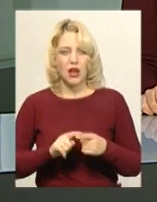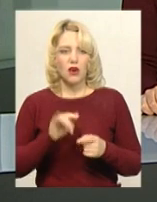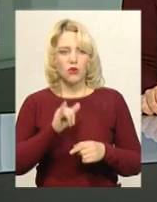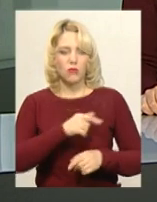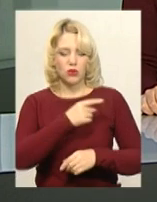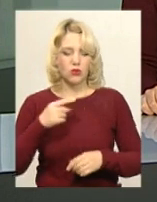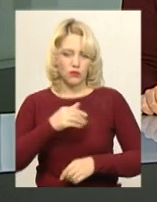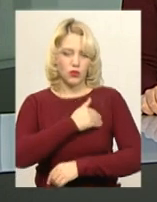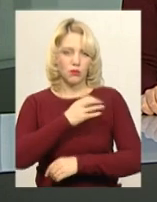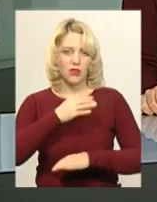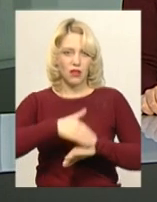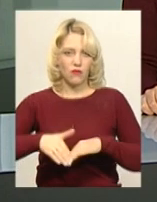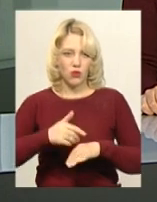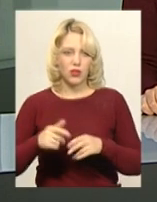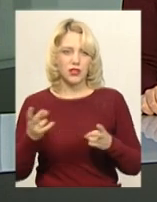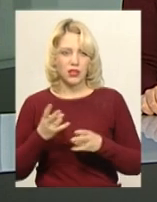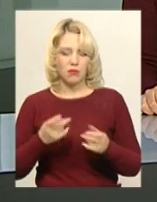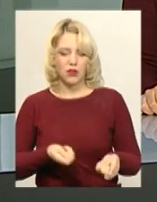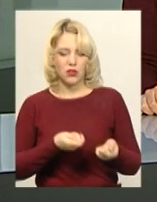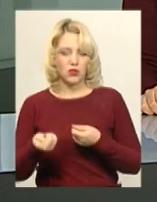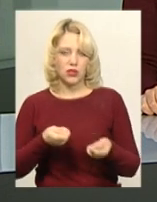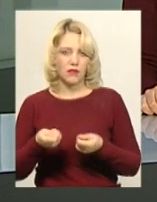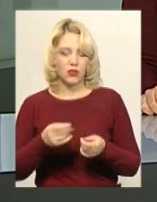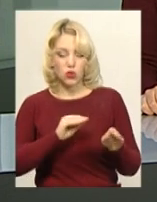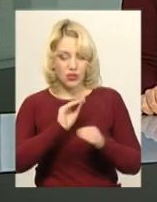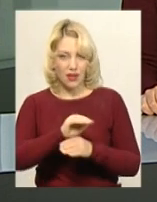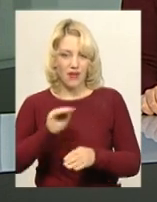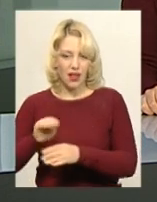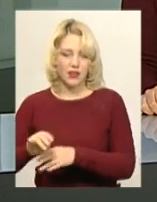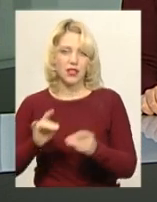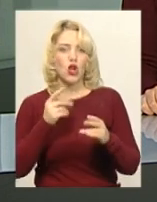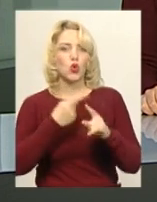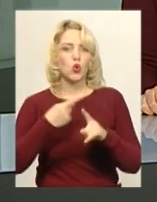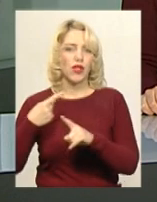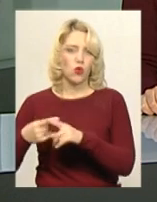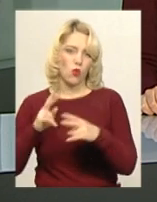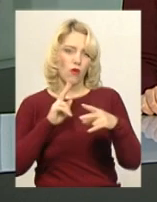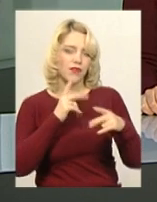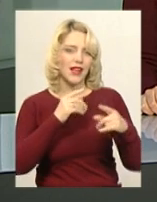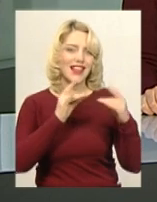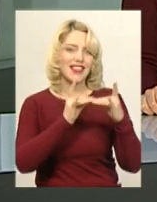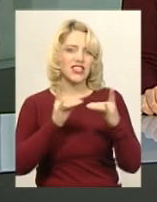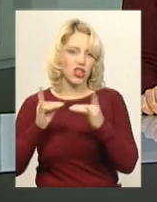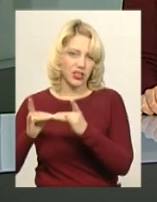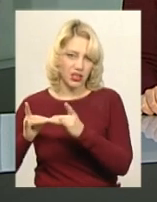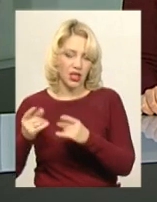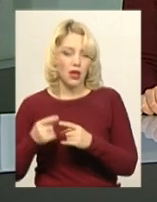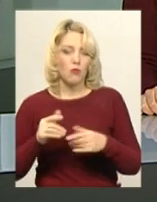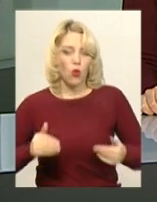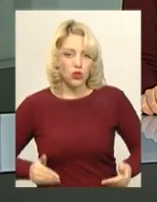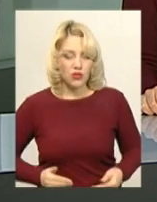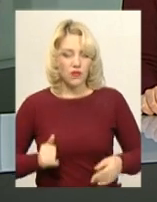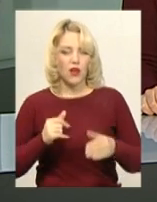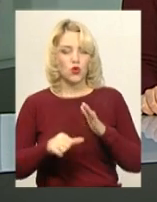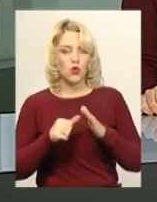температуру на дворі в притулку доводиться доставляти додаткові лежаки, щоб розмістити усіх, хто шукає прихисток на ніч. Проживають у